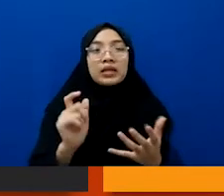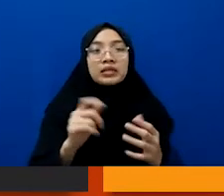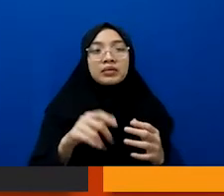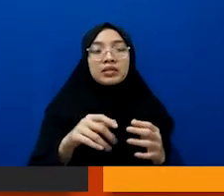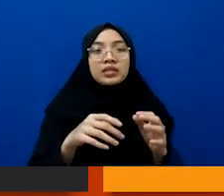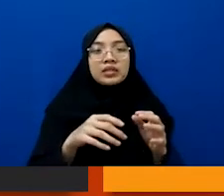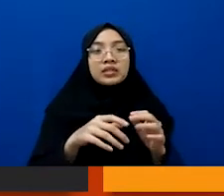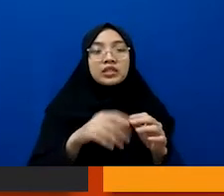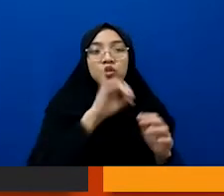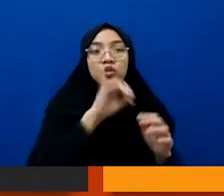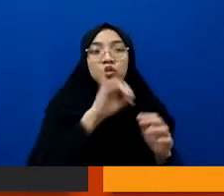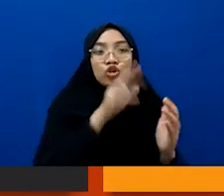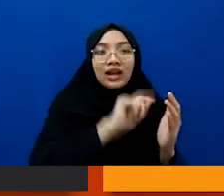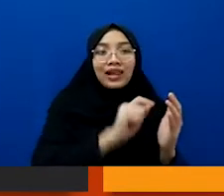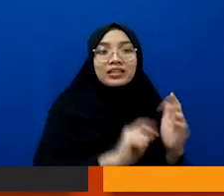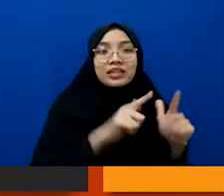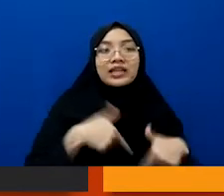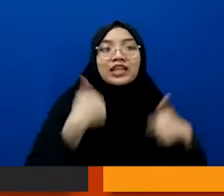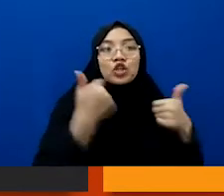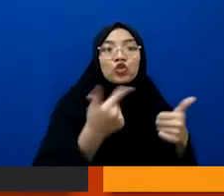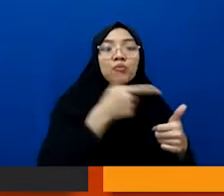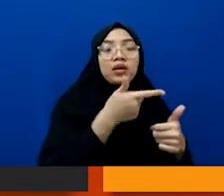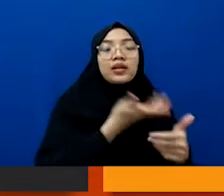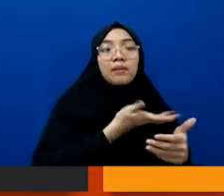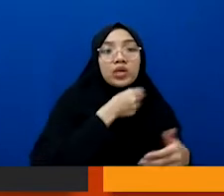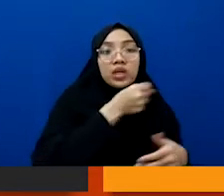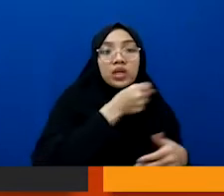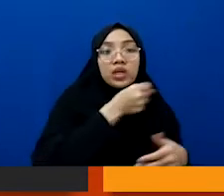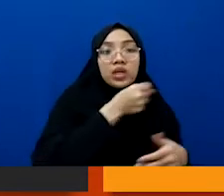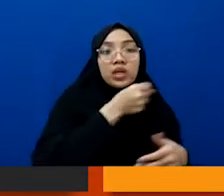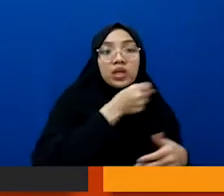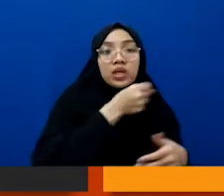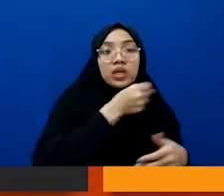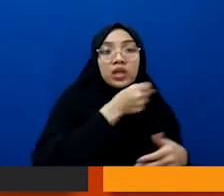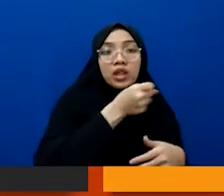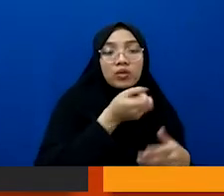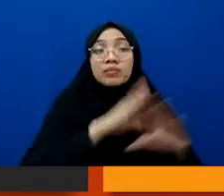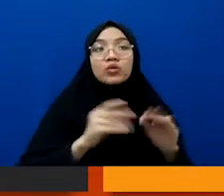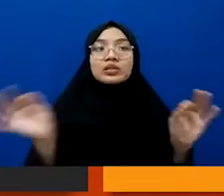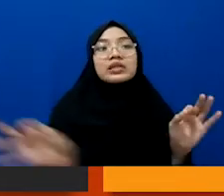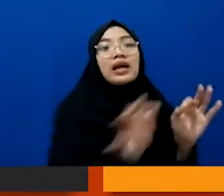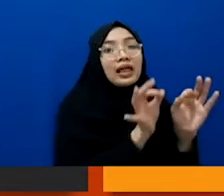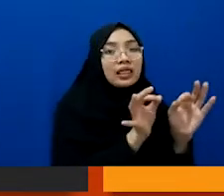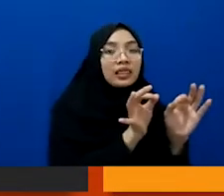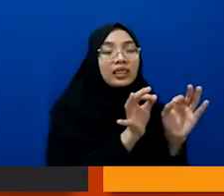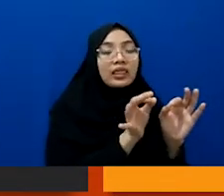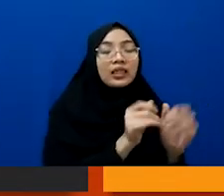antara jurnalis dengan kehidupan yang akan diungkap di situ dekat.